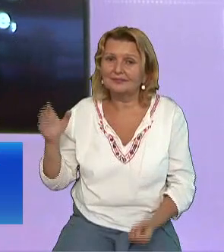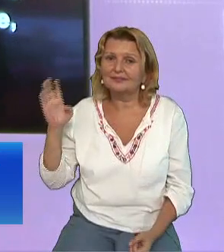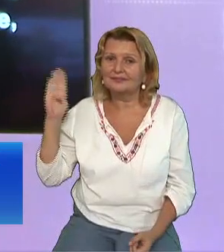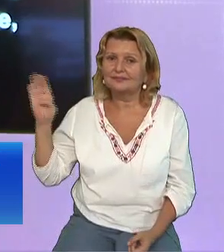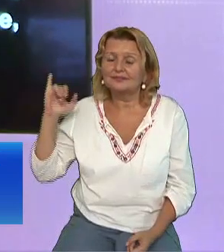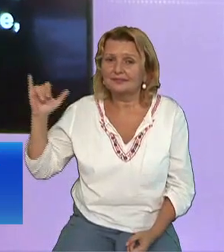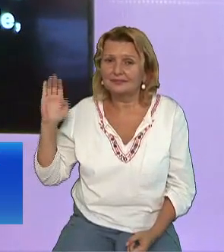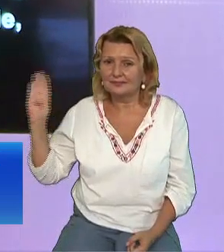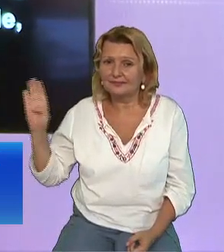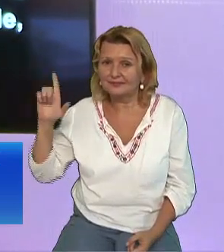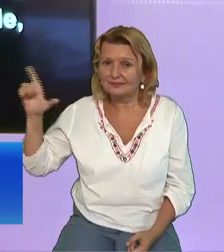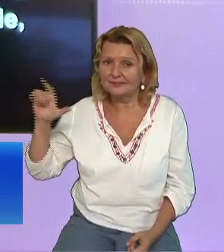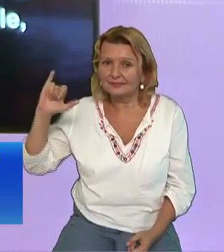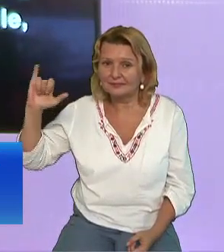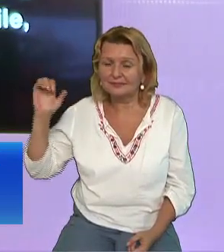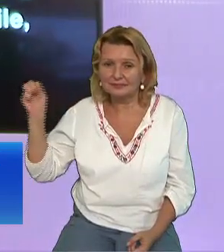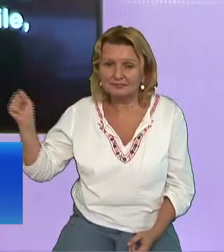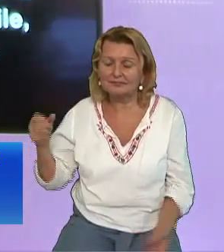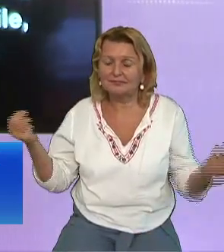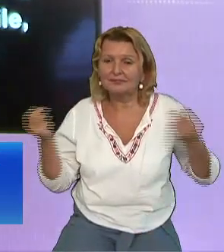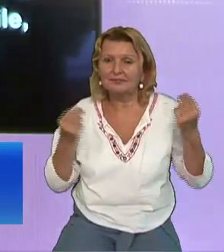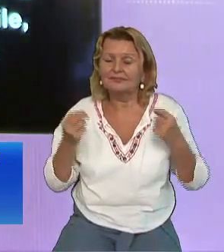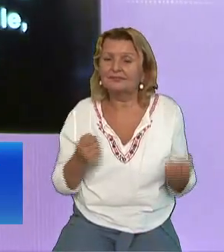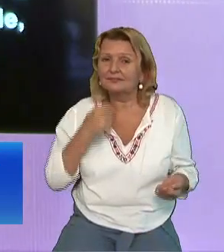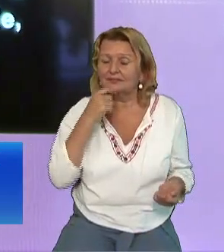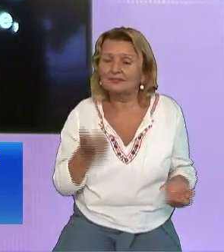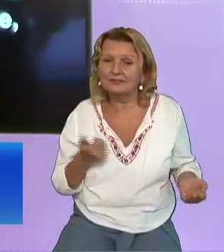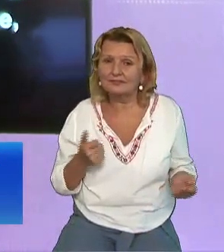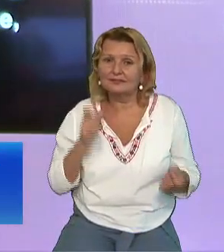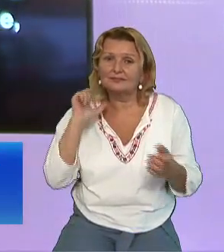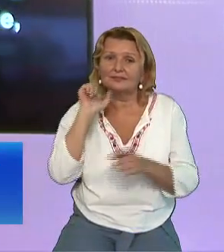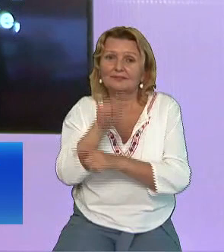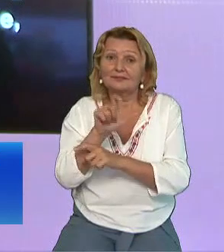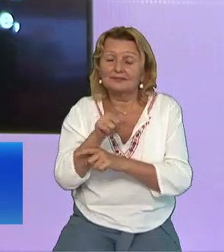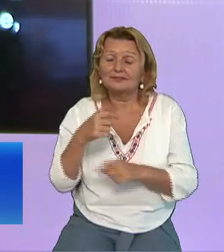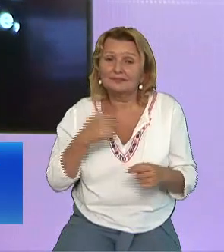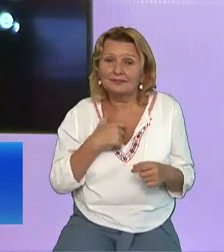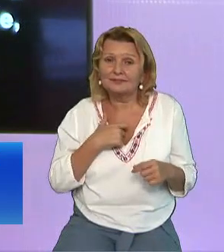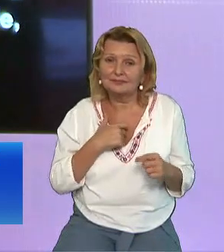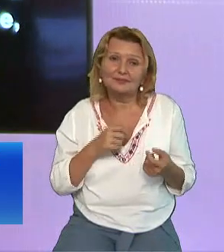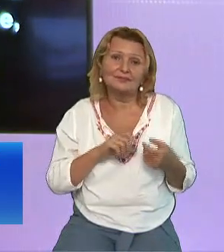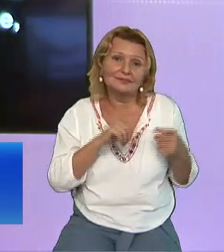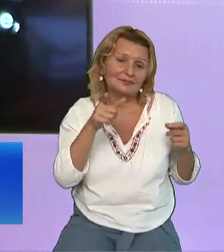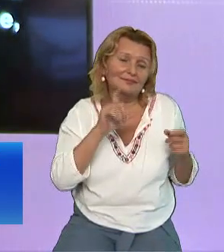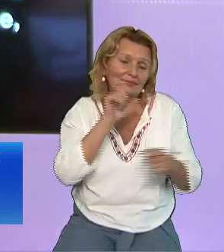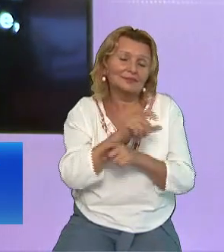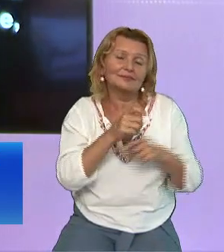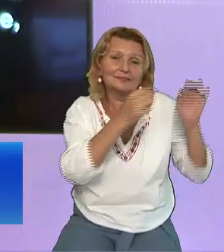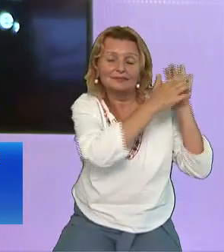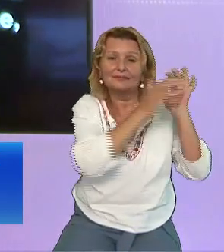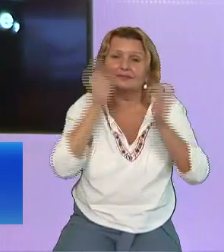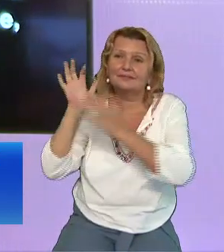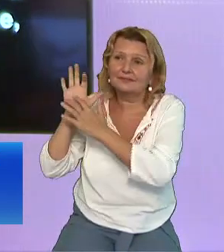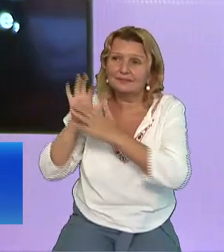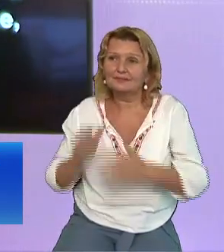ele mărturisesc despre mine Duceți-mă, zicea Charles Haddon Spurgeon În unul dintre cei mai mari predicatori ai tuturor timpurilor Duceți-mă